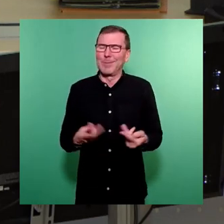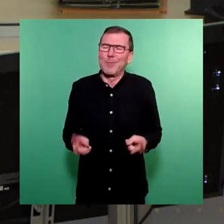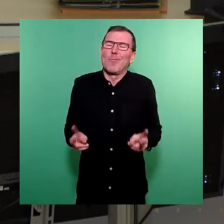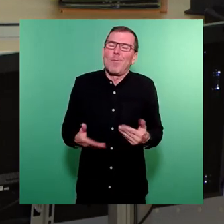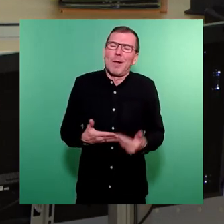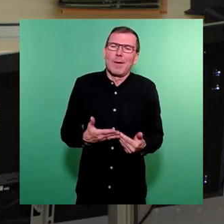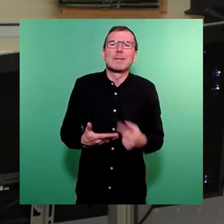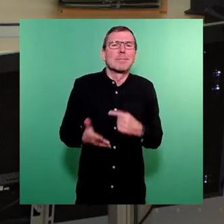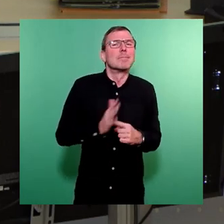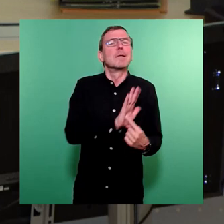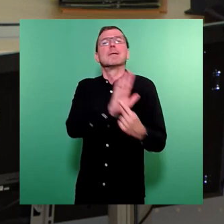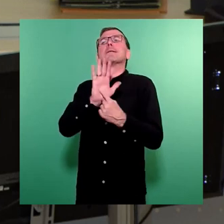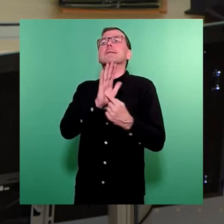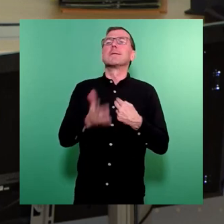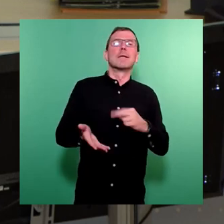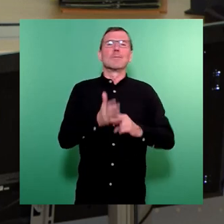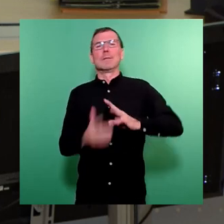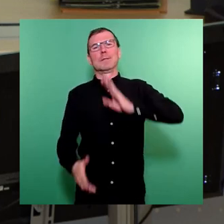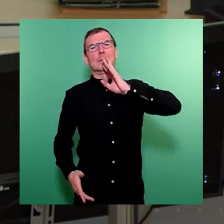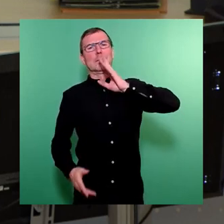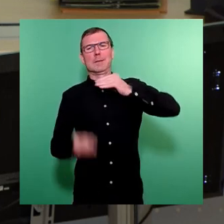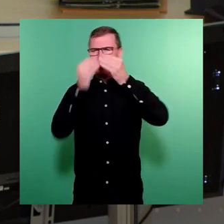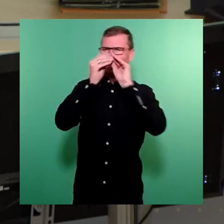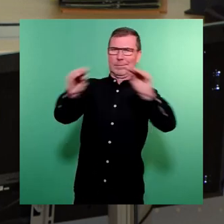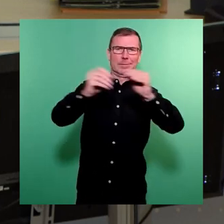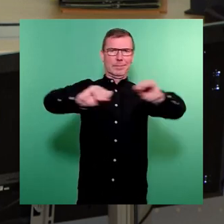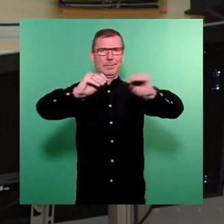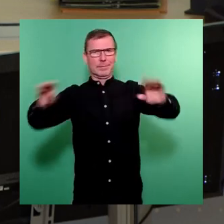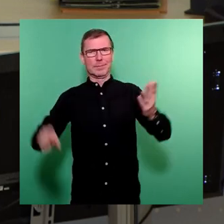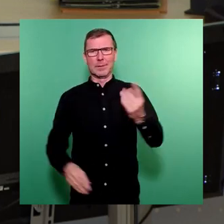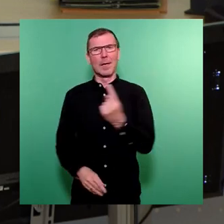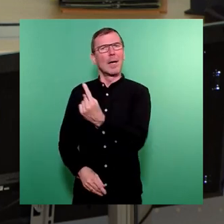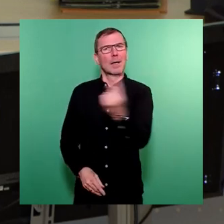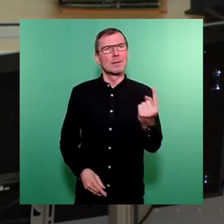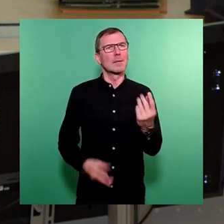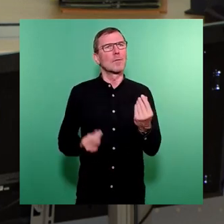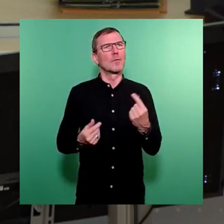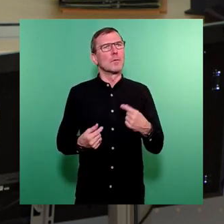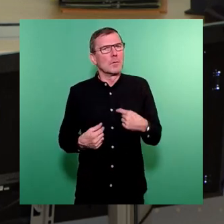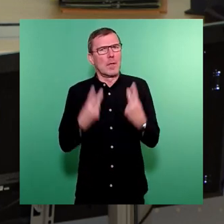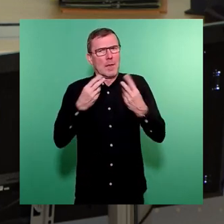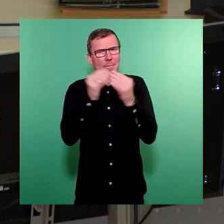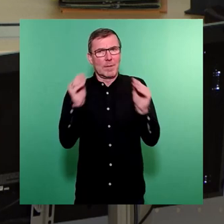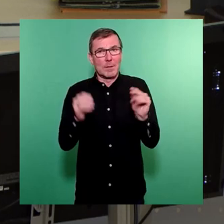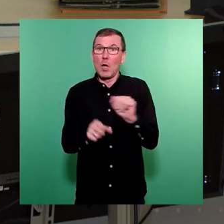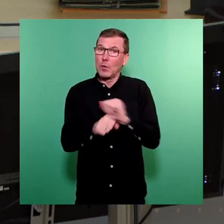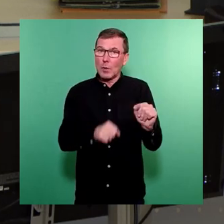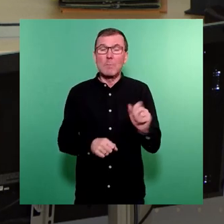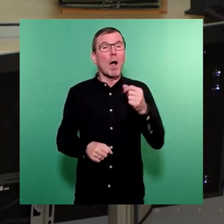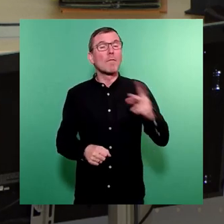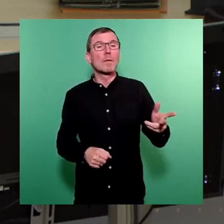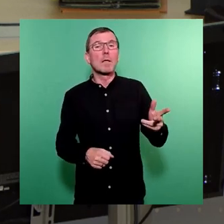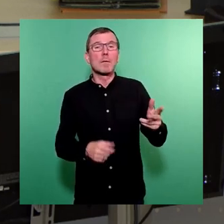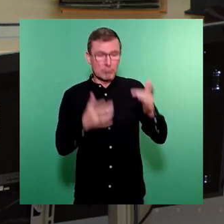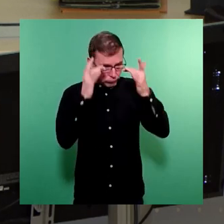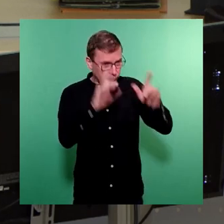präsentieren und politische Weisheiten und Wahrheiten zu verkünden, die jeder für sich wichtig findet. Trotzdem steht der AfD die Aktuelle Stunde zu.